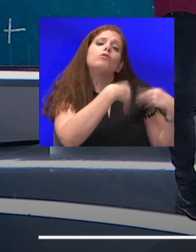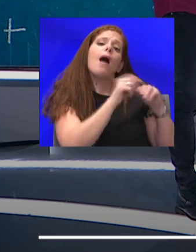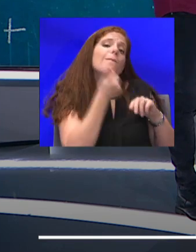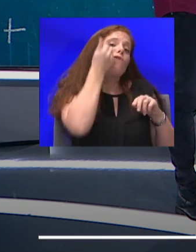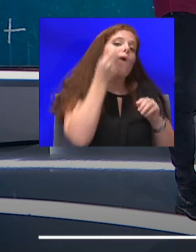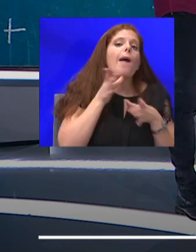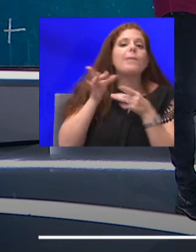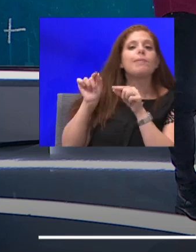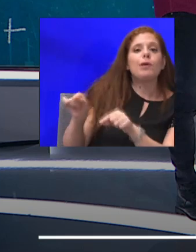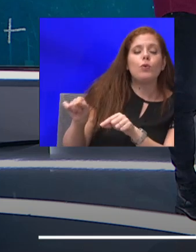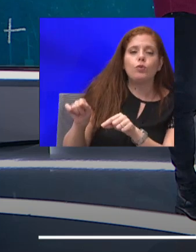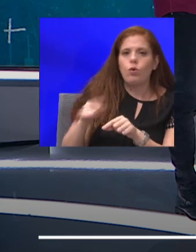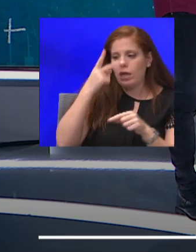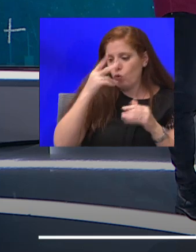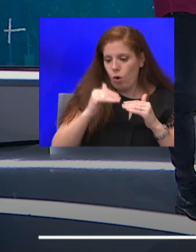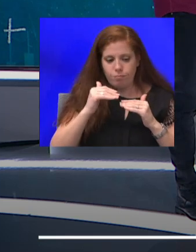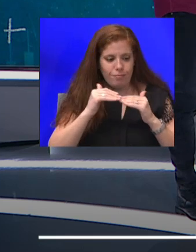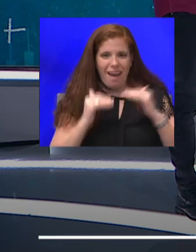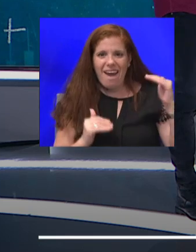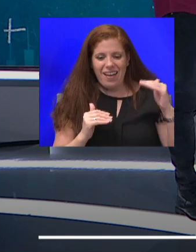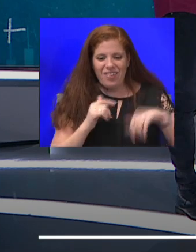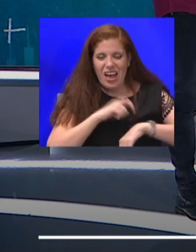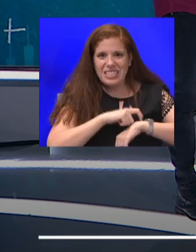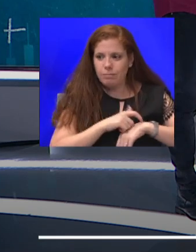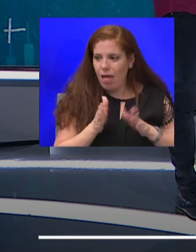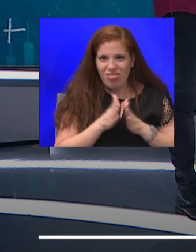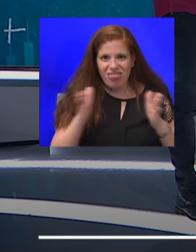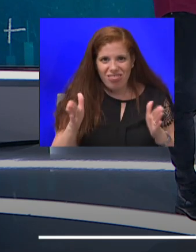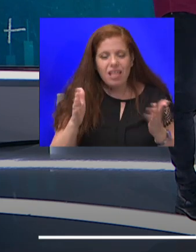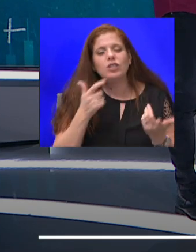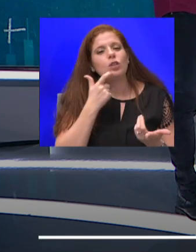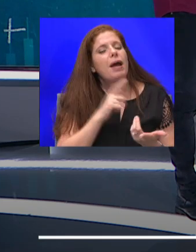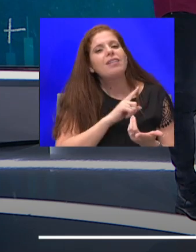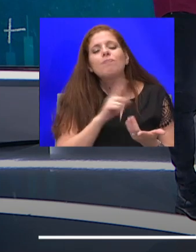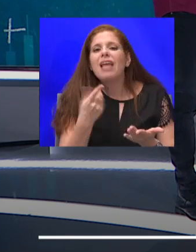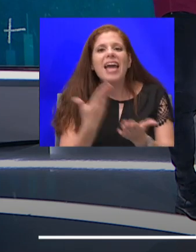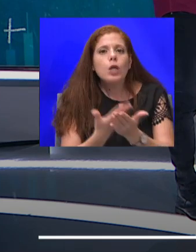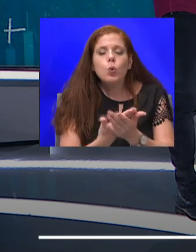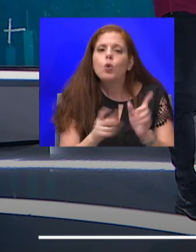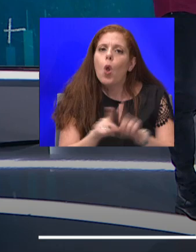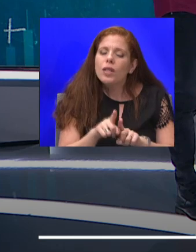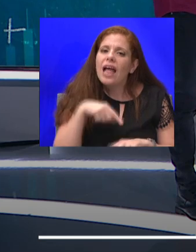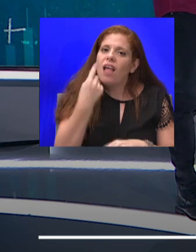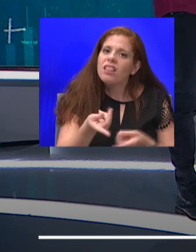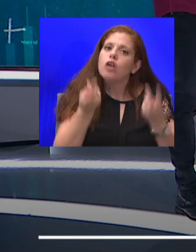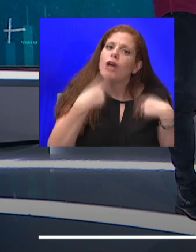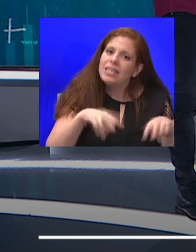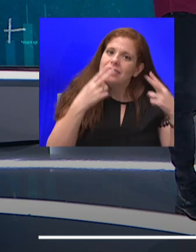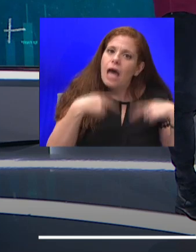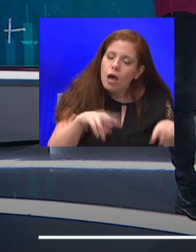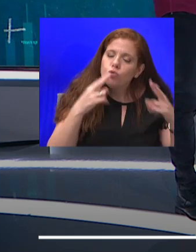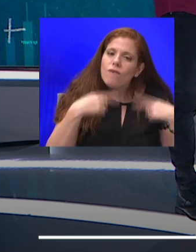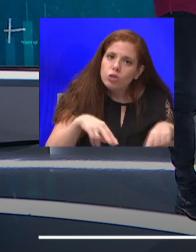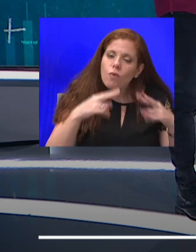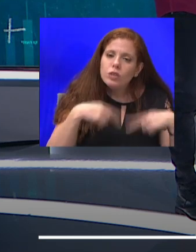כלומר, התחלואה אין עדות באמת לאותה טענה שחזרה שוב ושוב בכל החקירות האפידמיולוגיות, וכל מה שידענו